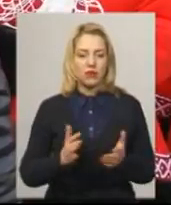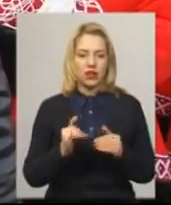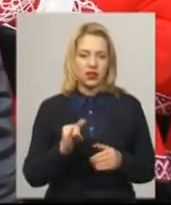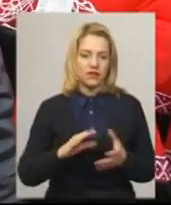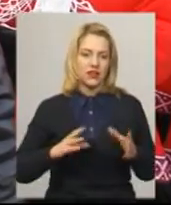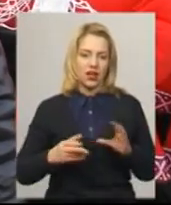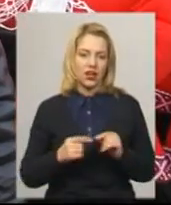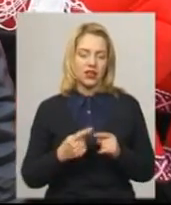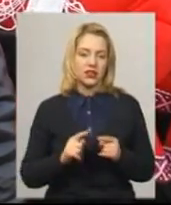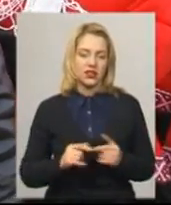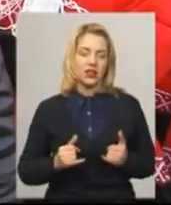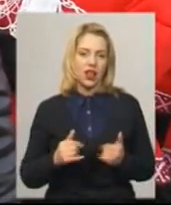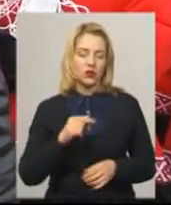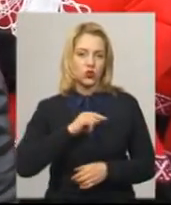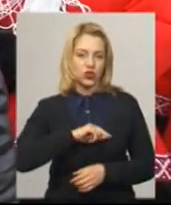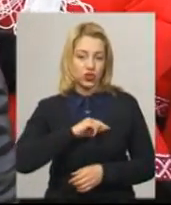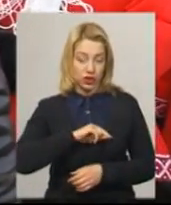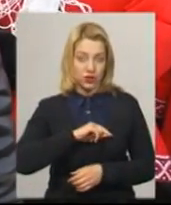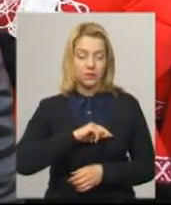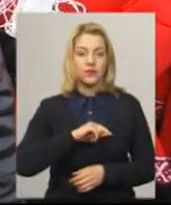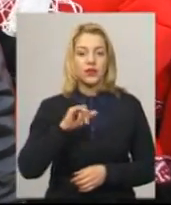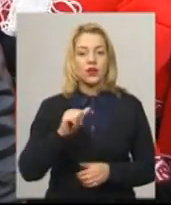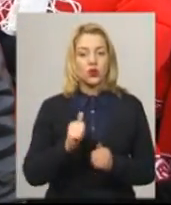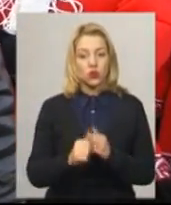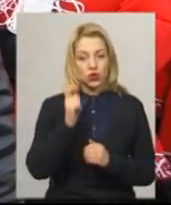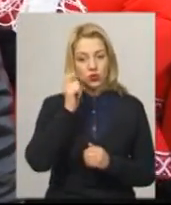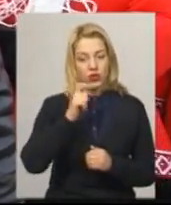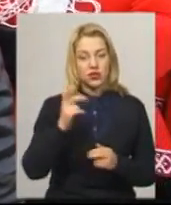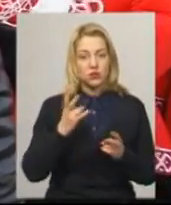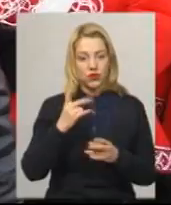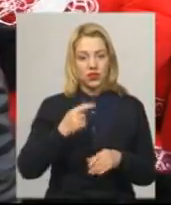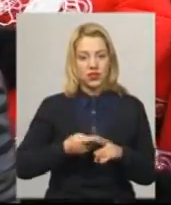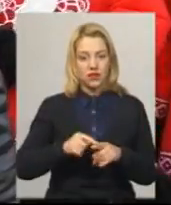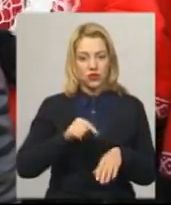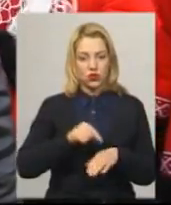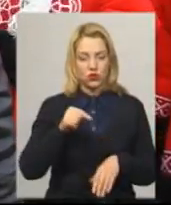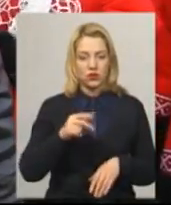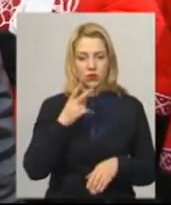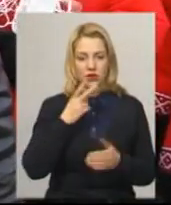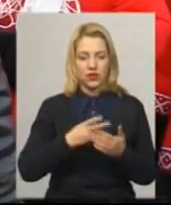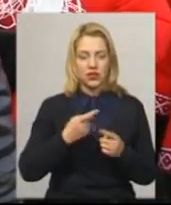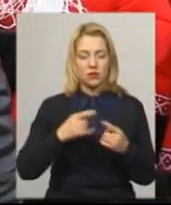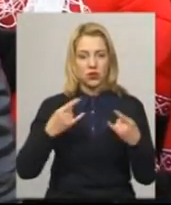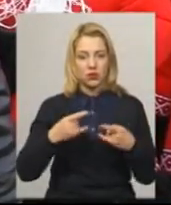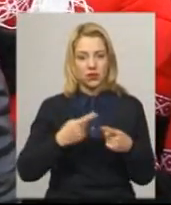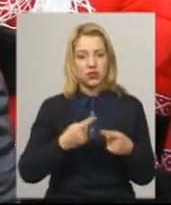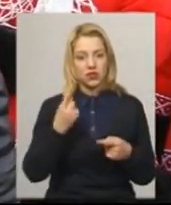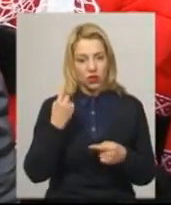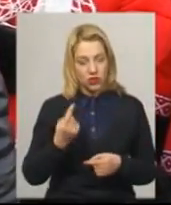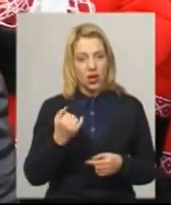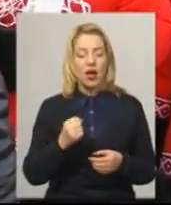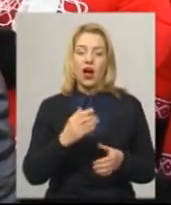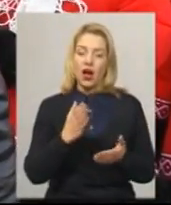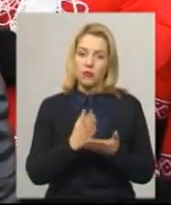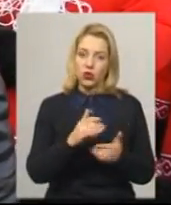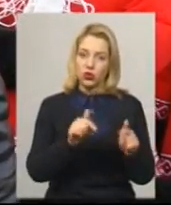і взагалі це для душі. І кожен українець повинен це відчути. Подивитися по телебаченні – це одне, а бути тут,